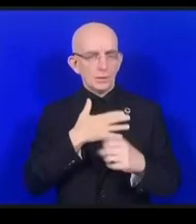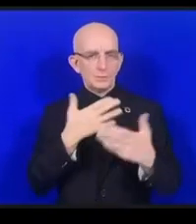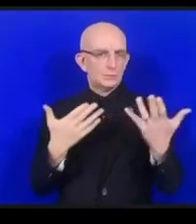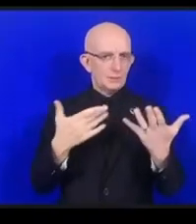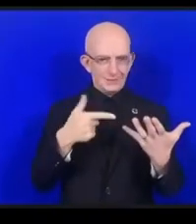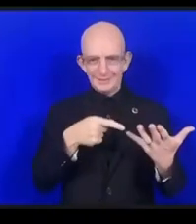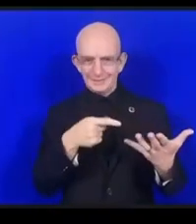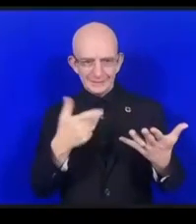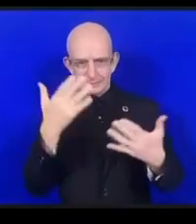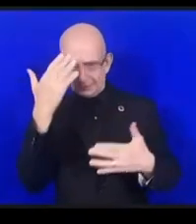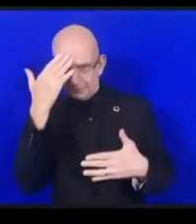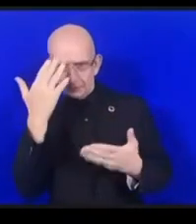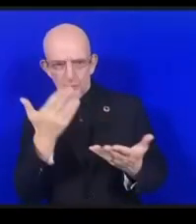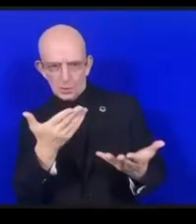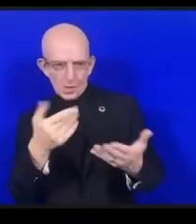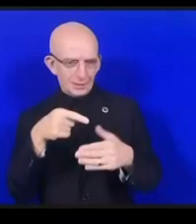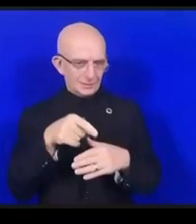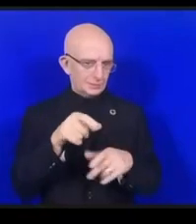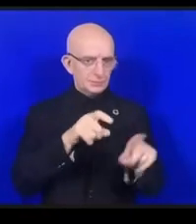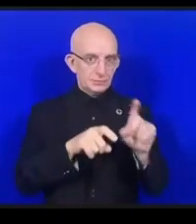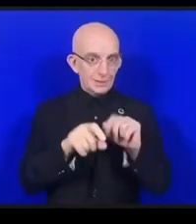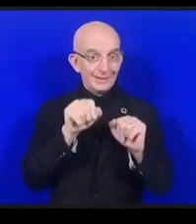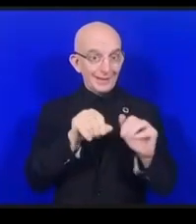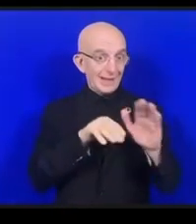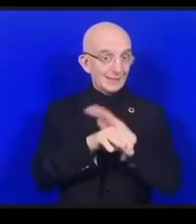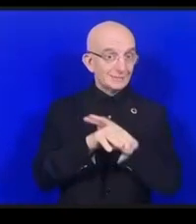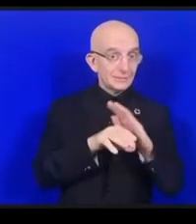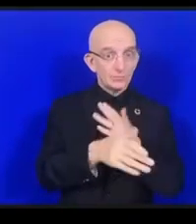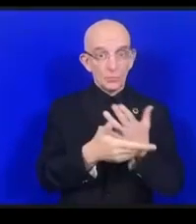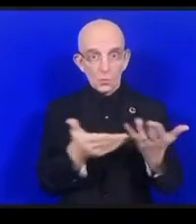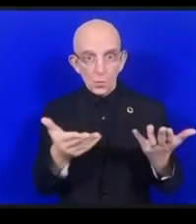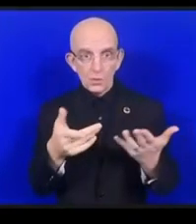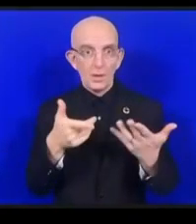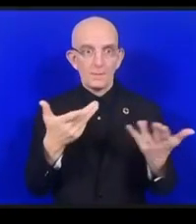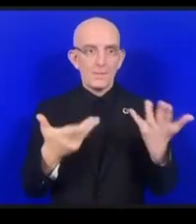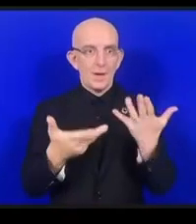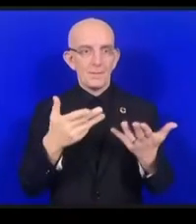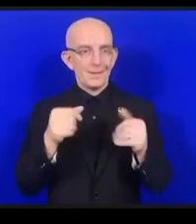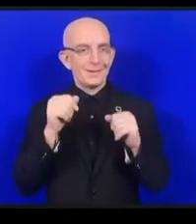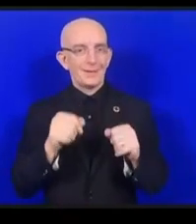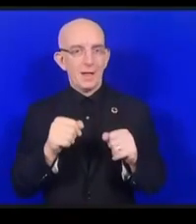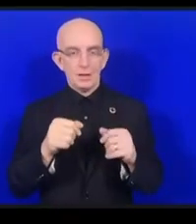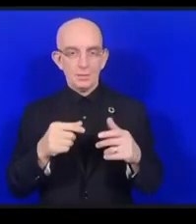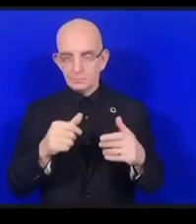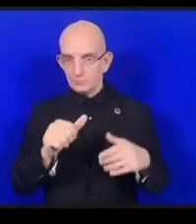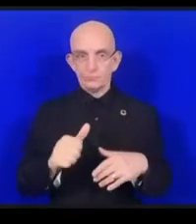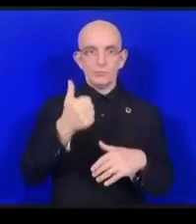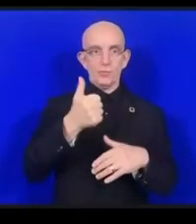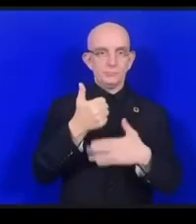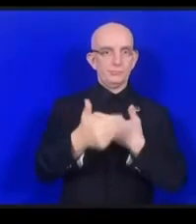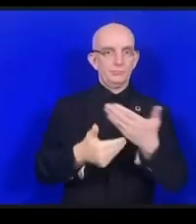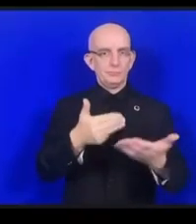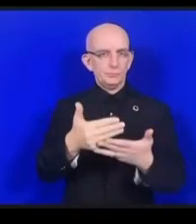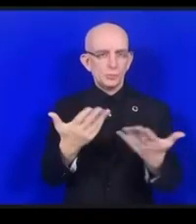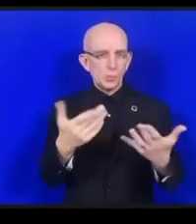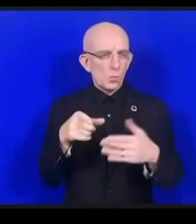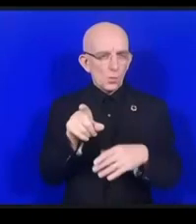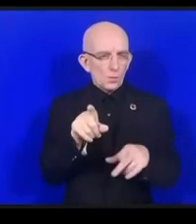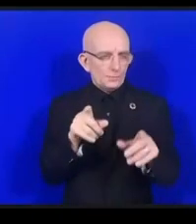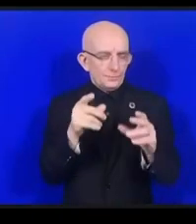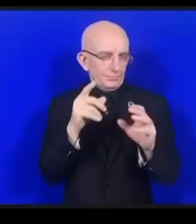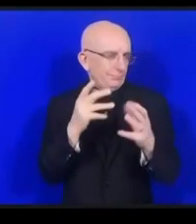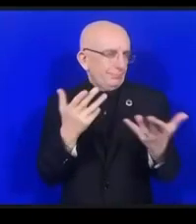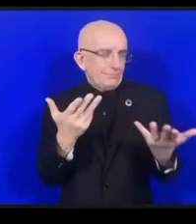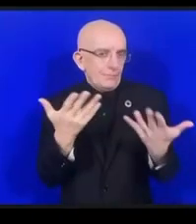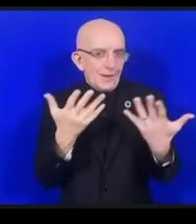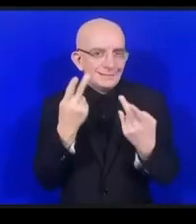クセスビリテがあった場合にはそれは例えばコースを作成する上であるいはリソースを作る上でそれはどのような形